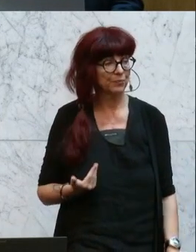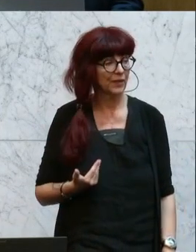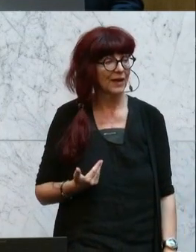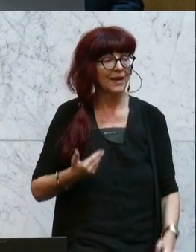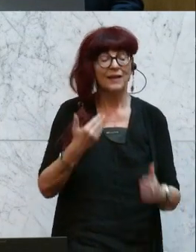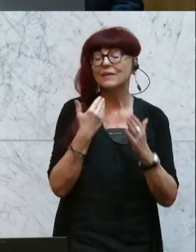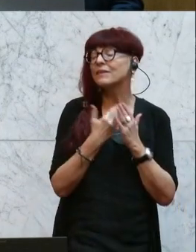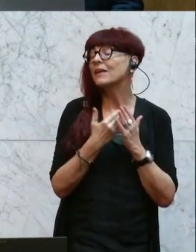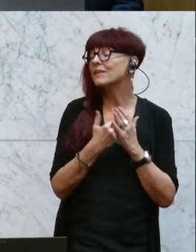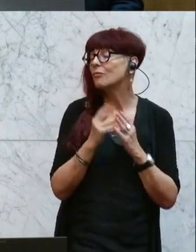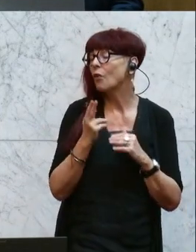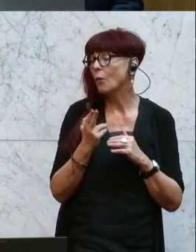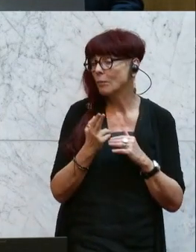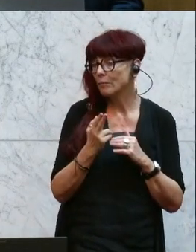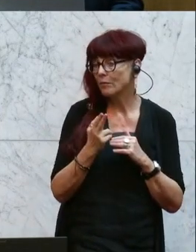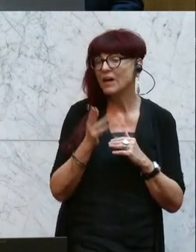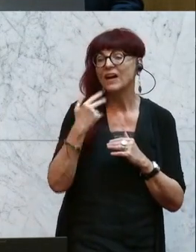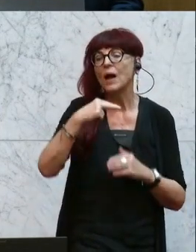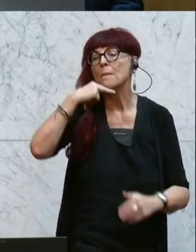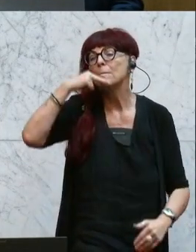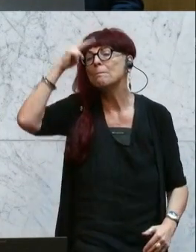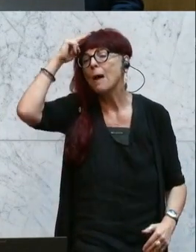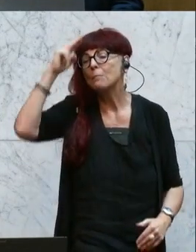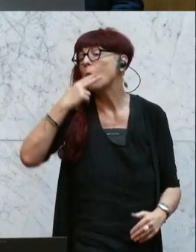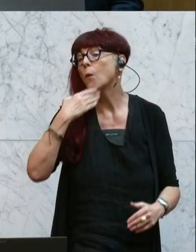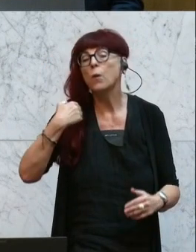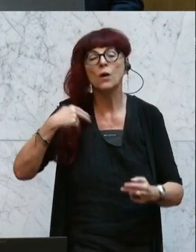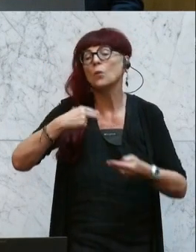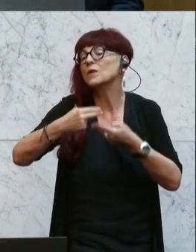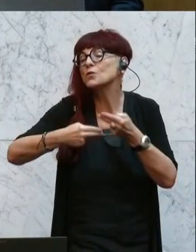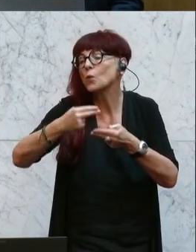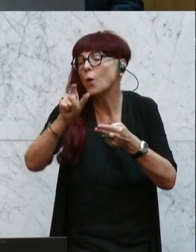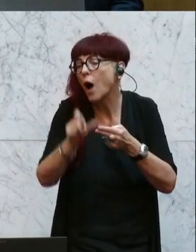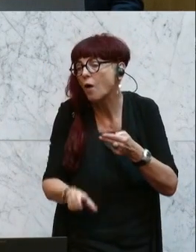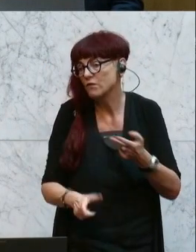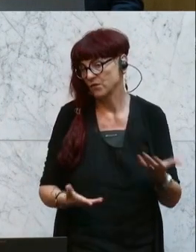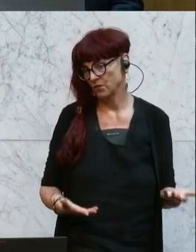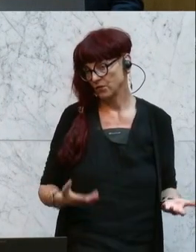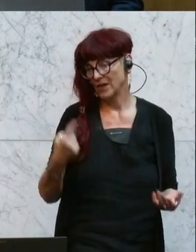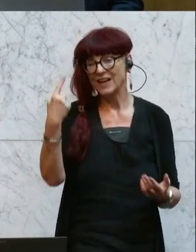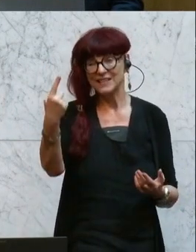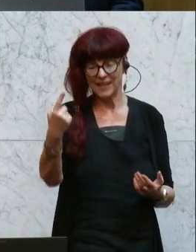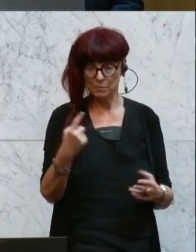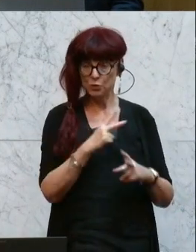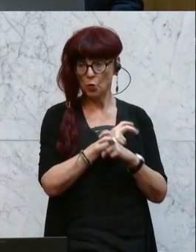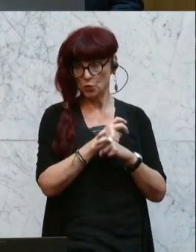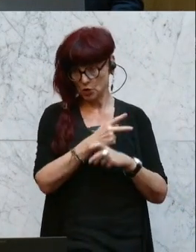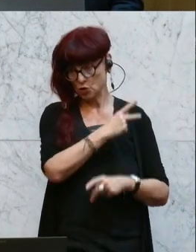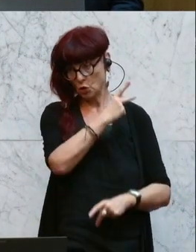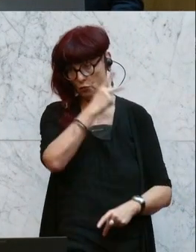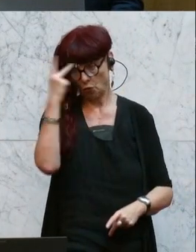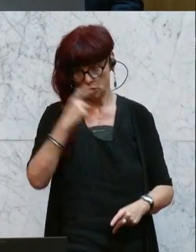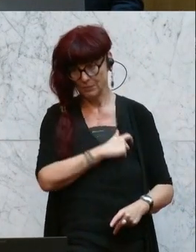deswegen nicht erkennen, weil Sie ja die Väter gar nicht untersuchen. Sondern was Sie gemacht haben von der österreichischen Volkspartei, ehemalige